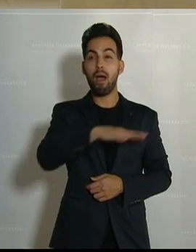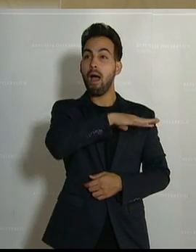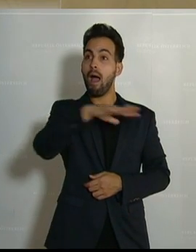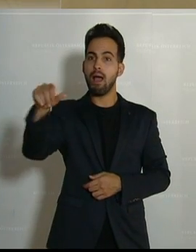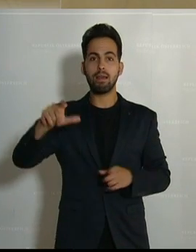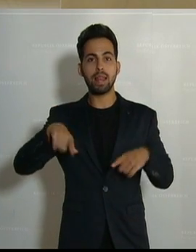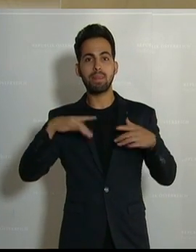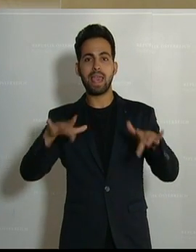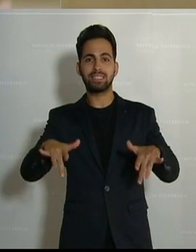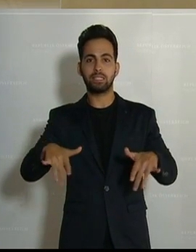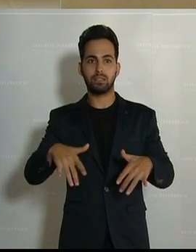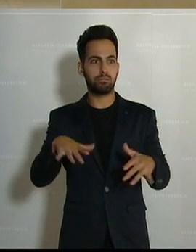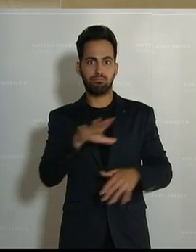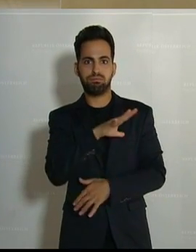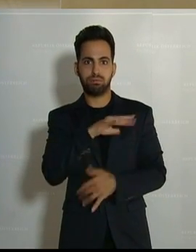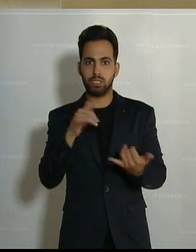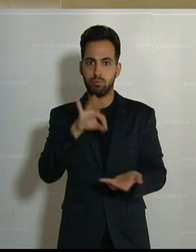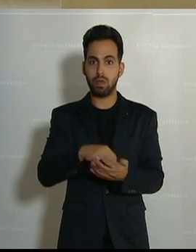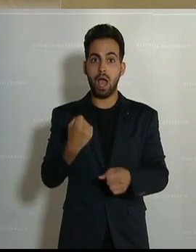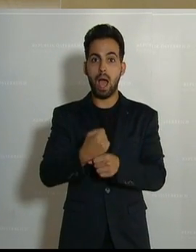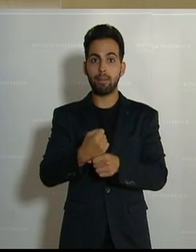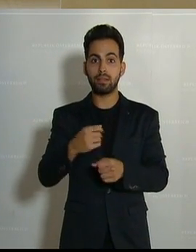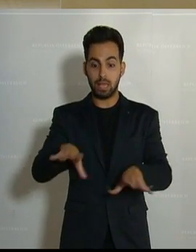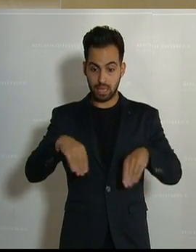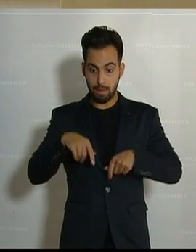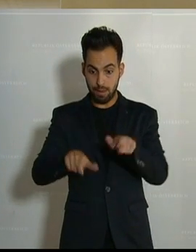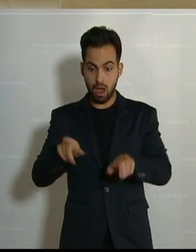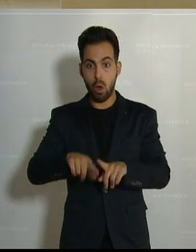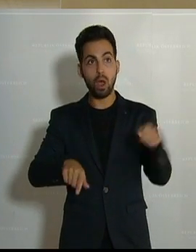bedroht in Österreich, der Arbeitnehmerinnen und der Arbeitgeberinnen.